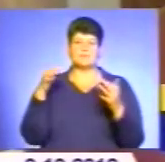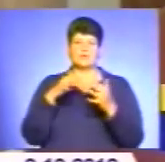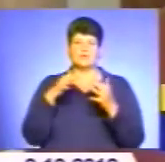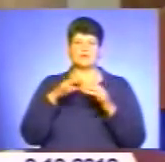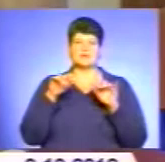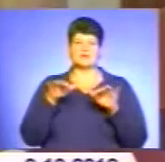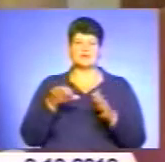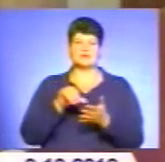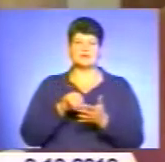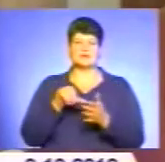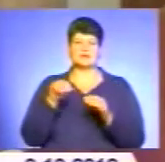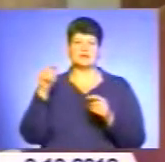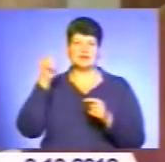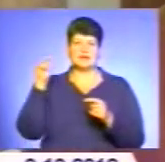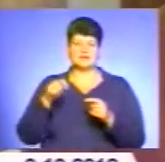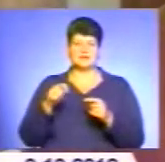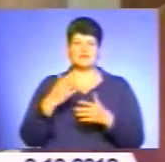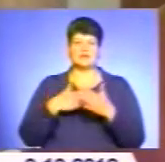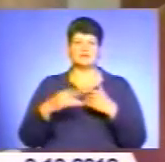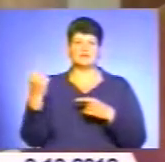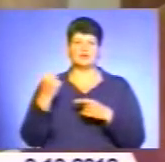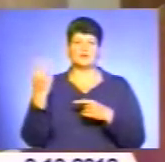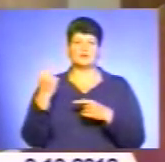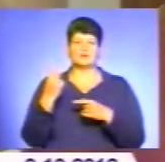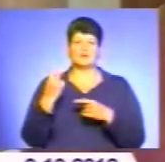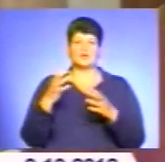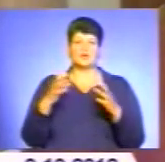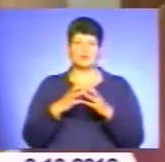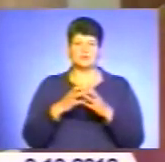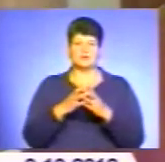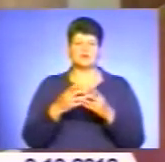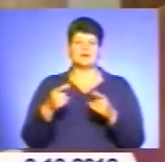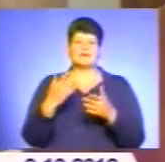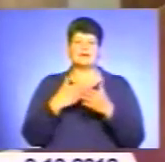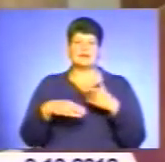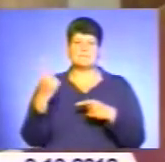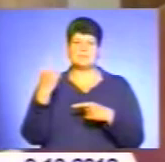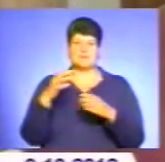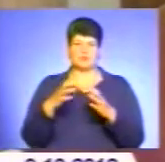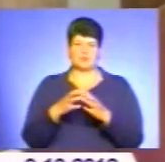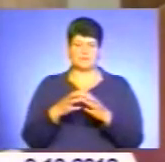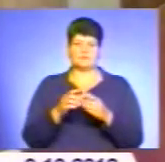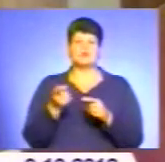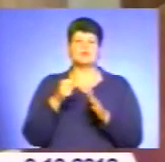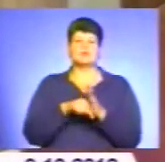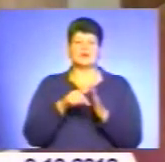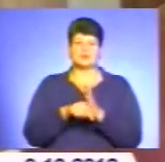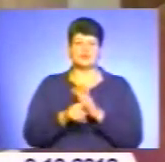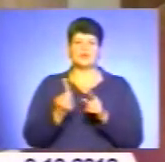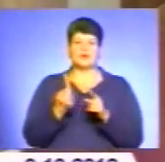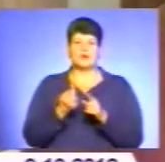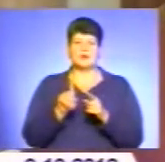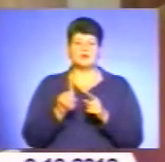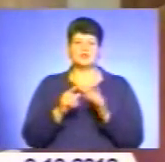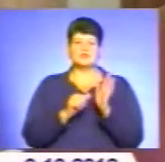інвалідів 2 і 3 групи з точки зрення льгот к інвалідів 1 групи. Що це означає? Це означає, що